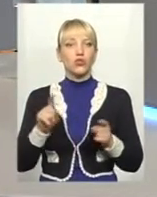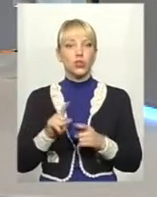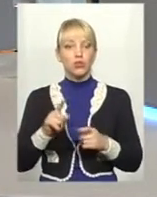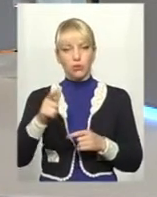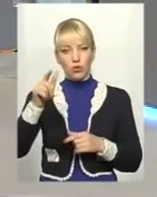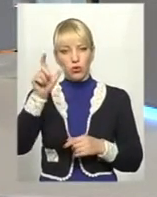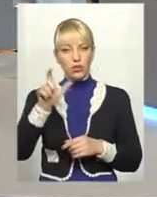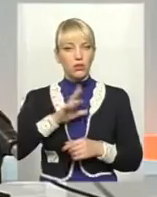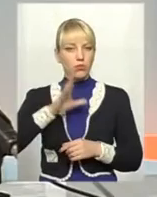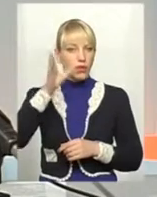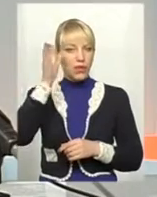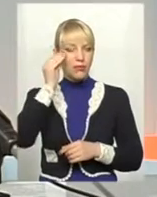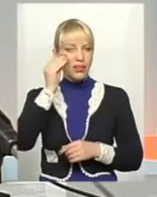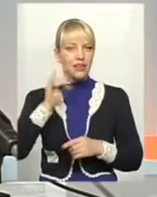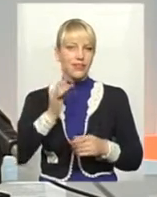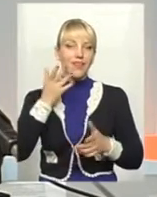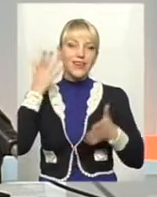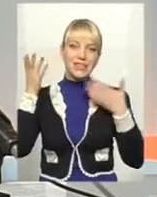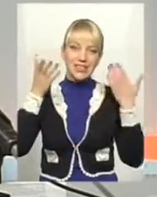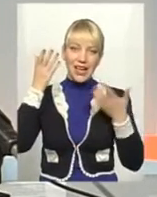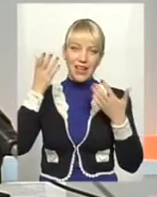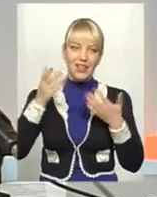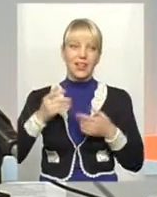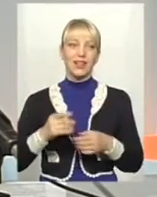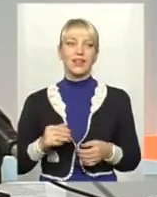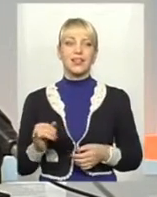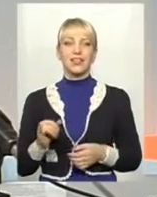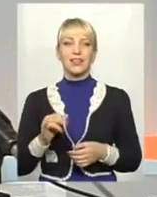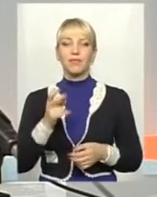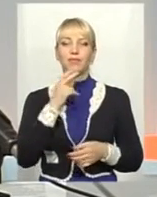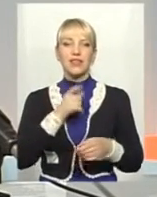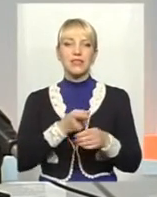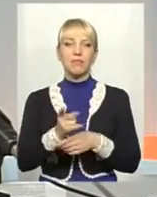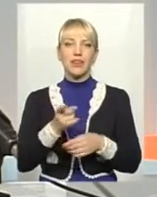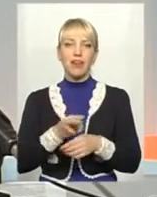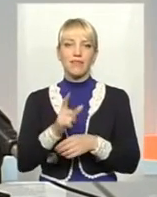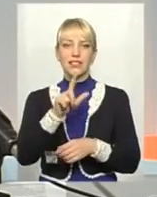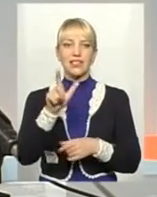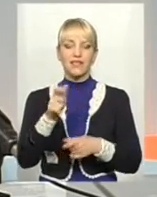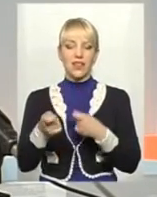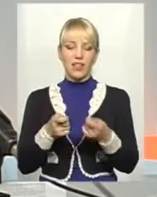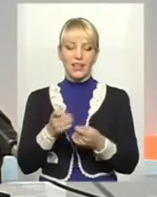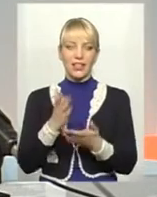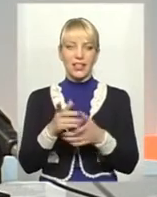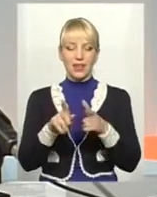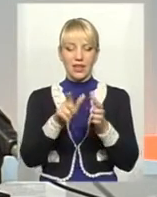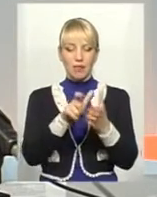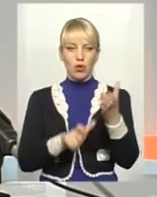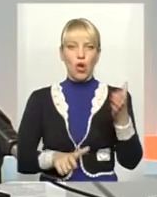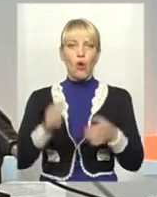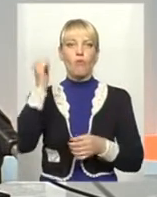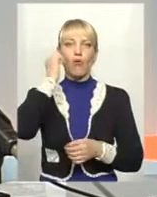кмітливою людиною і веселою, і сатирично, так би мовити, насміхався з влади. Є така одна брошура, називається «Московське